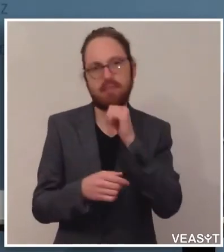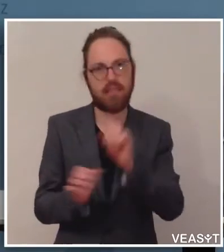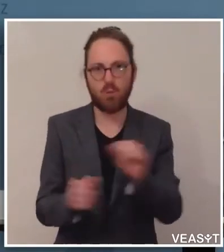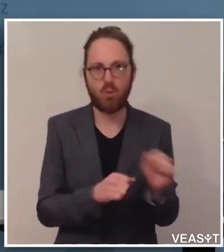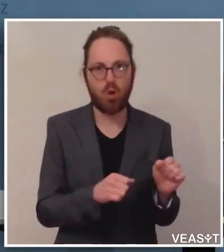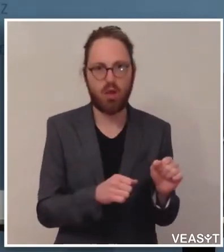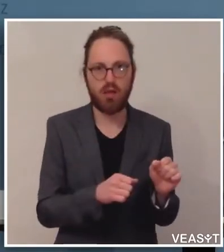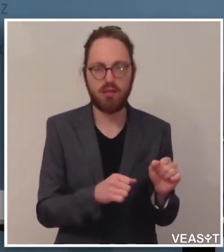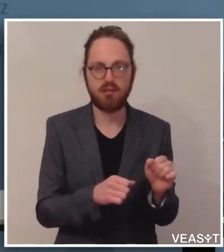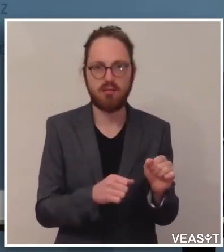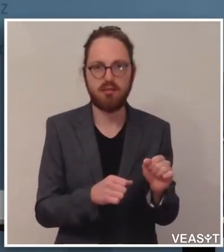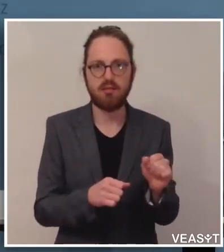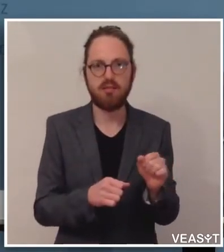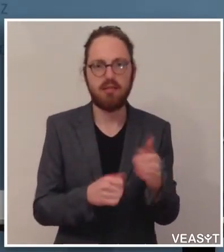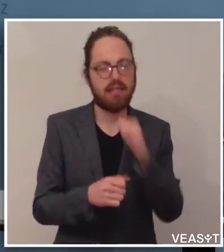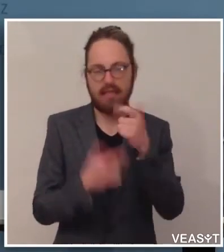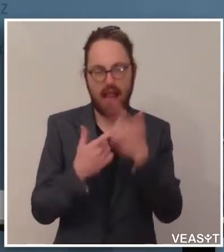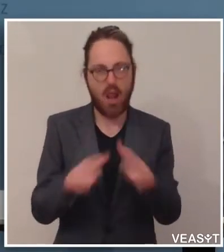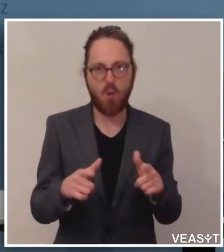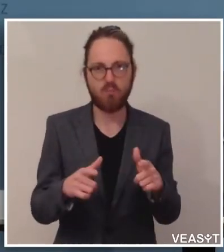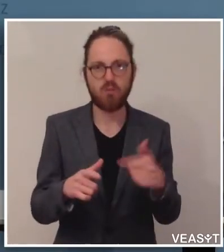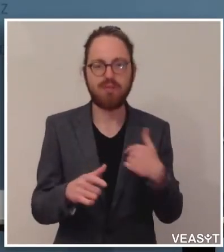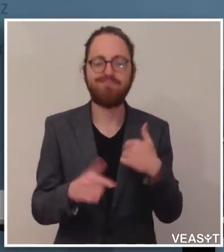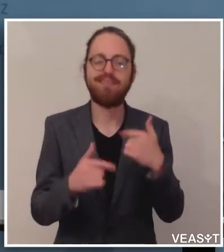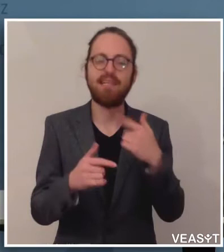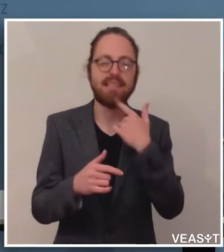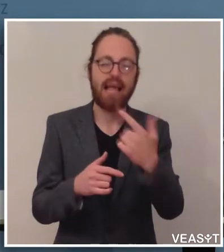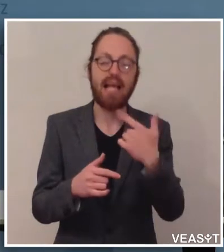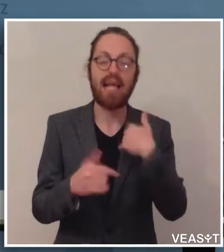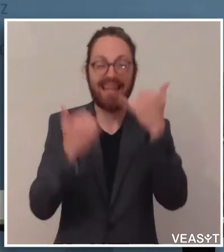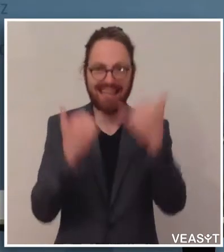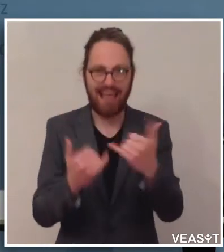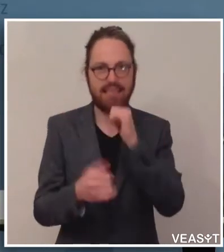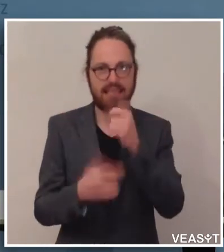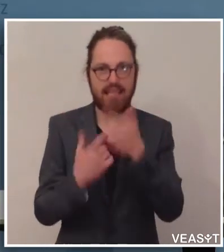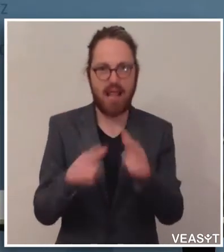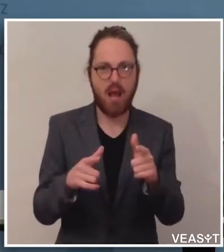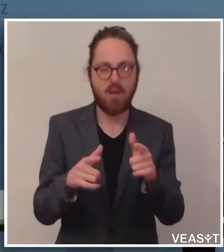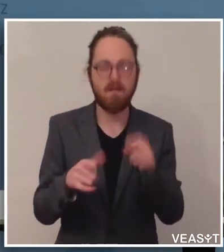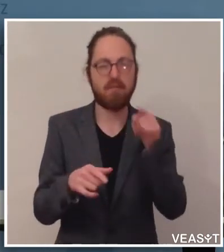erlaubt. Ich betone derzeit, denn es wird ein nächster Schritt sein, wo man dann auch